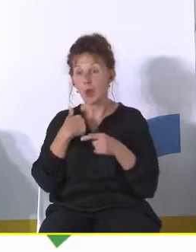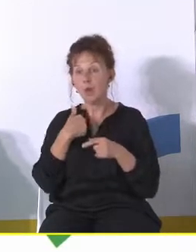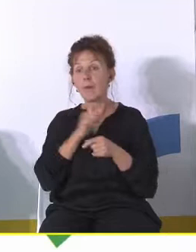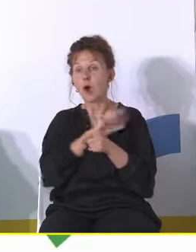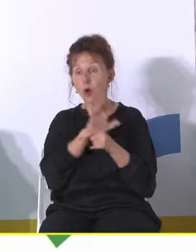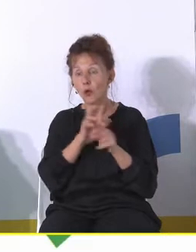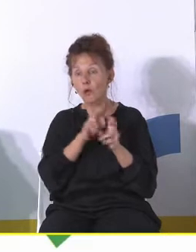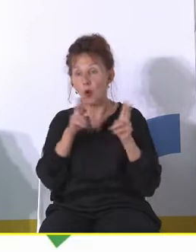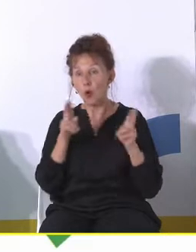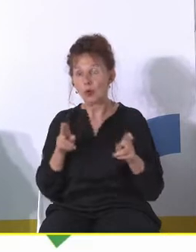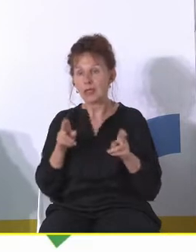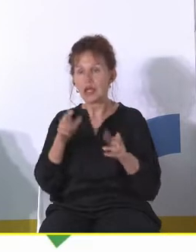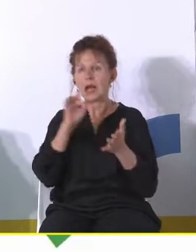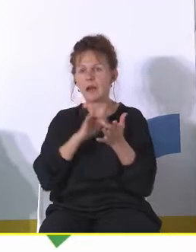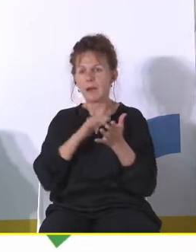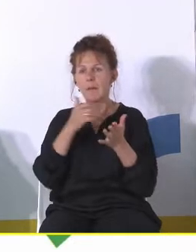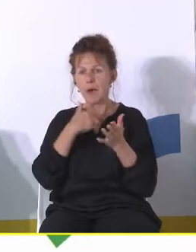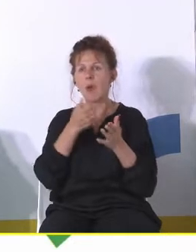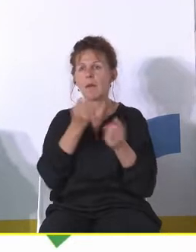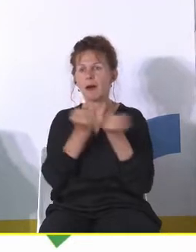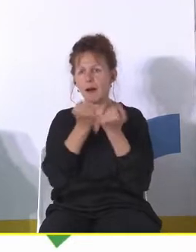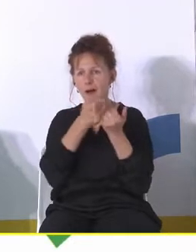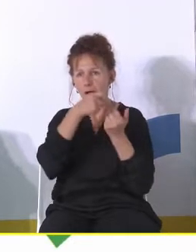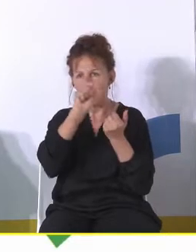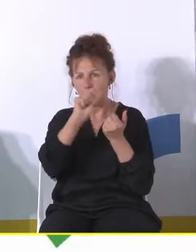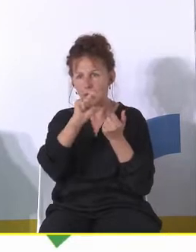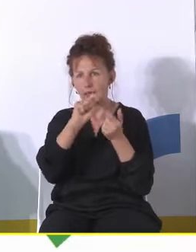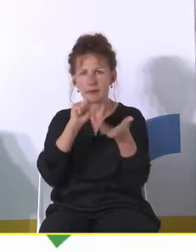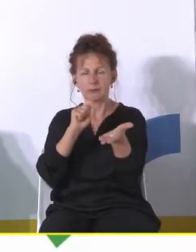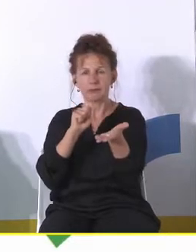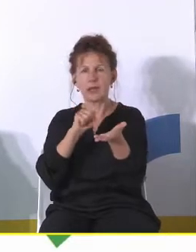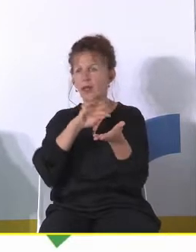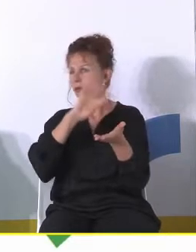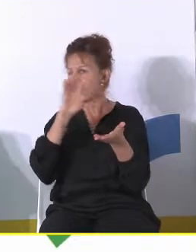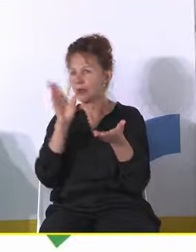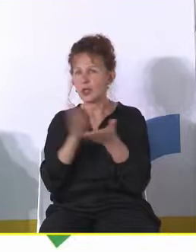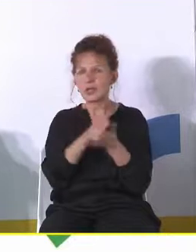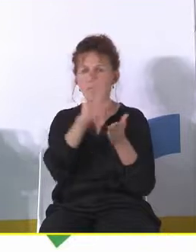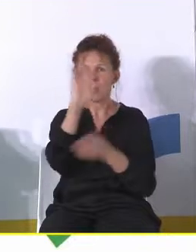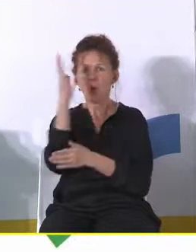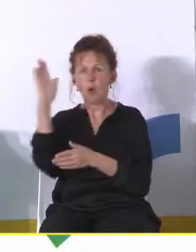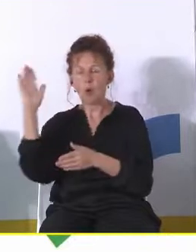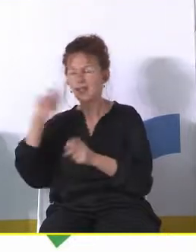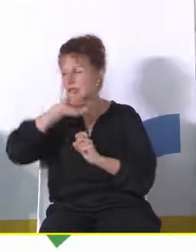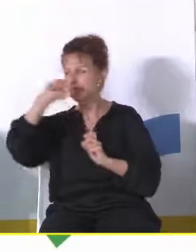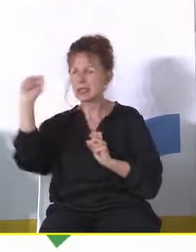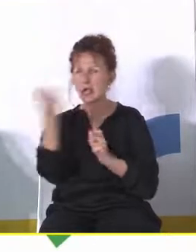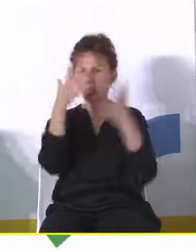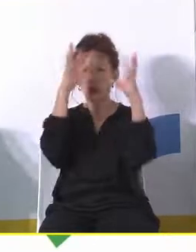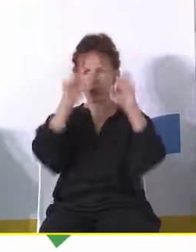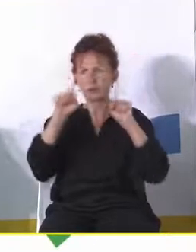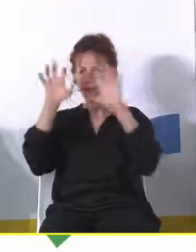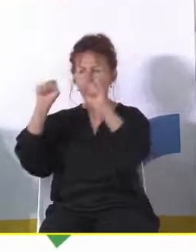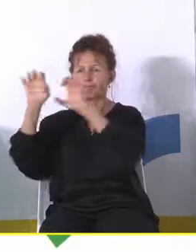w Krakowie na rynku, to praktycznie rzecz biorąc tam wtedy we wszystkich oknach na całej Starówce jest ciemno.